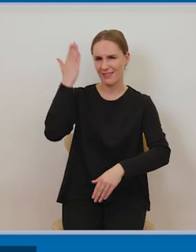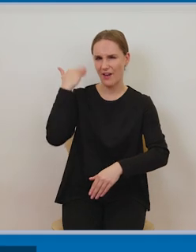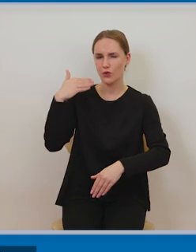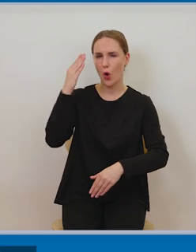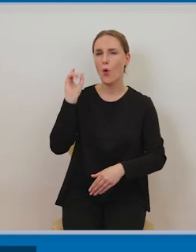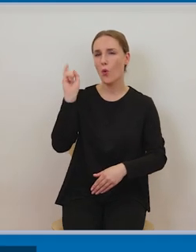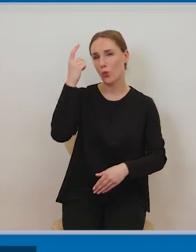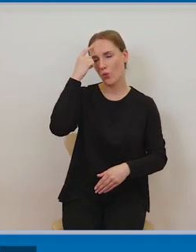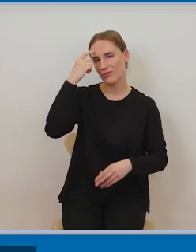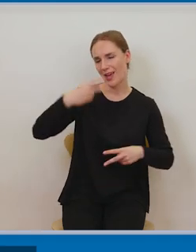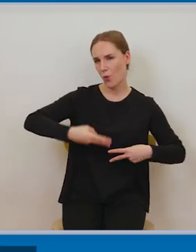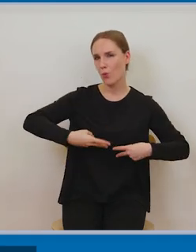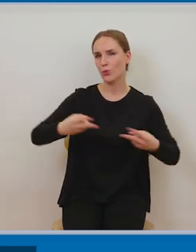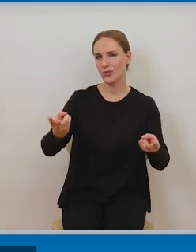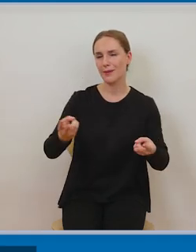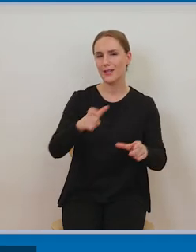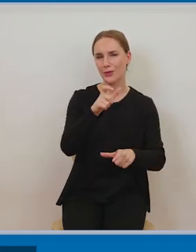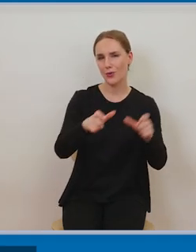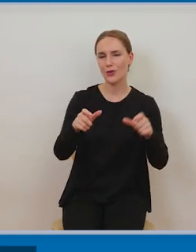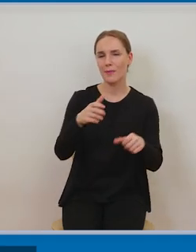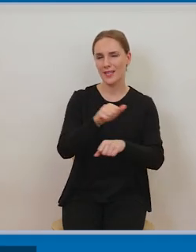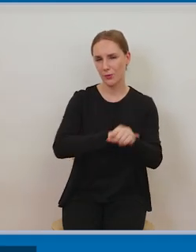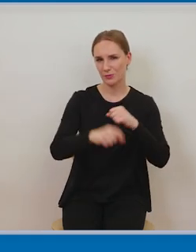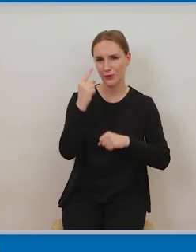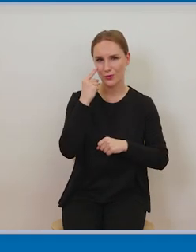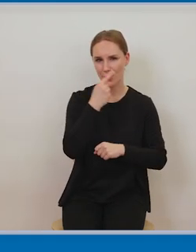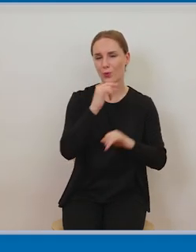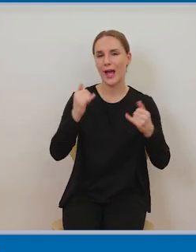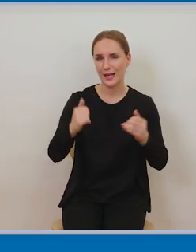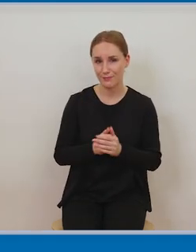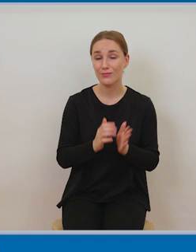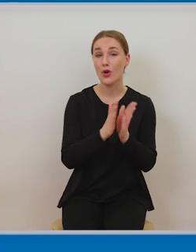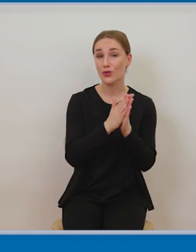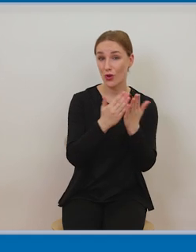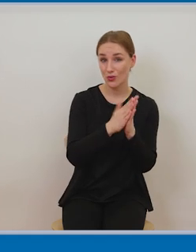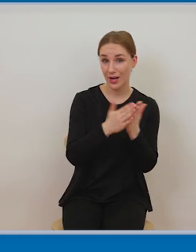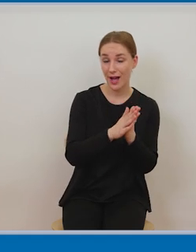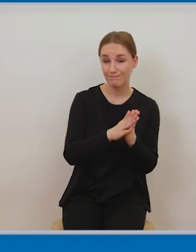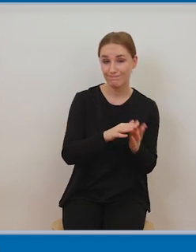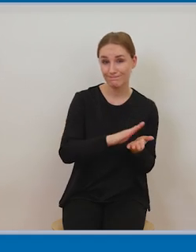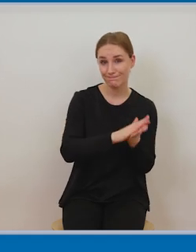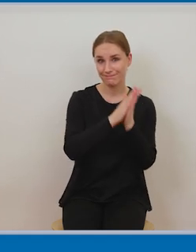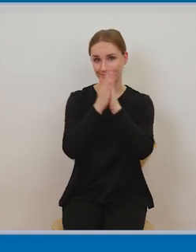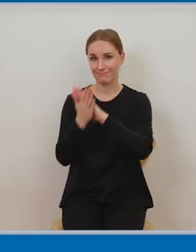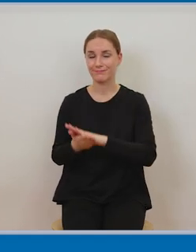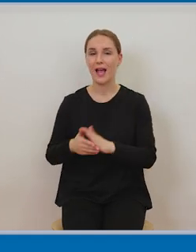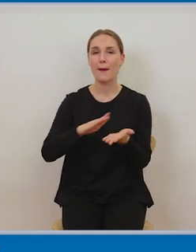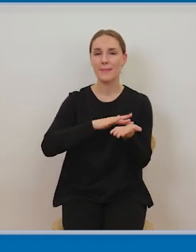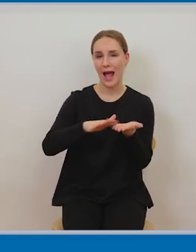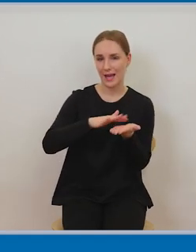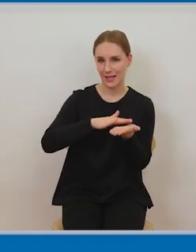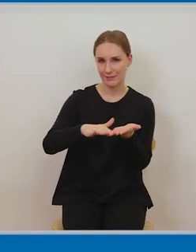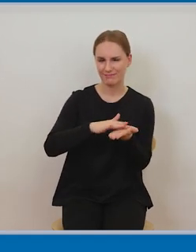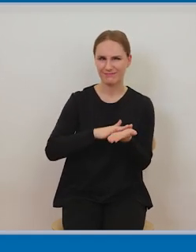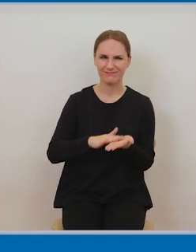przygotowywane są materiały, utwory, w wersji z audiodeskrypcją, z takim dodatkowym komentarzem. Tutaj warto, żeby ten komentarz był